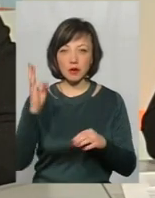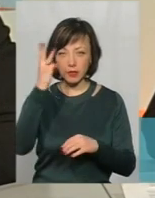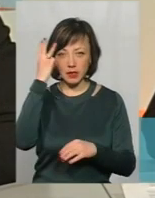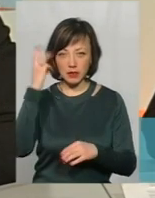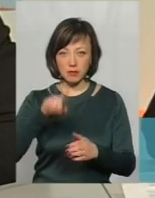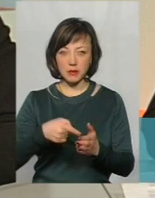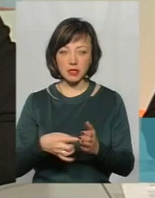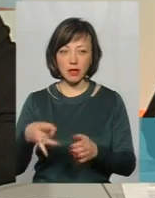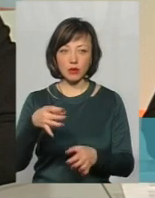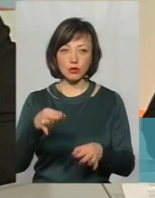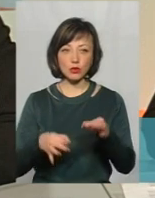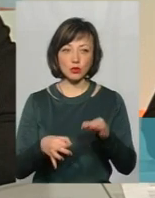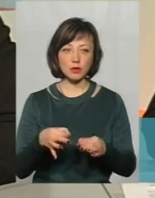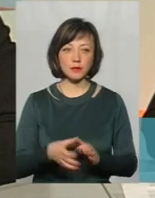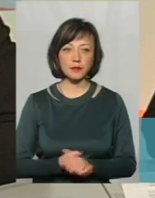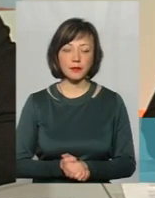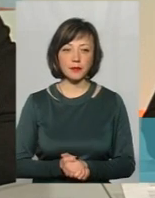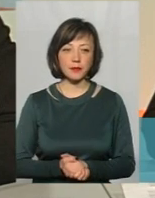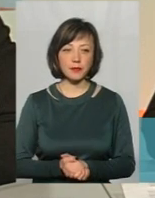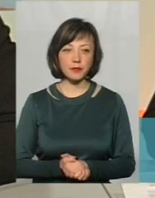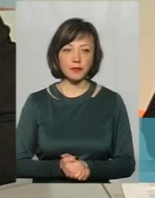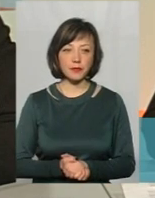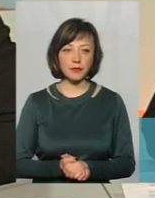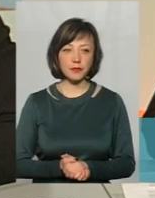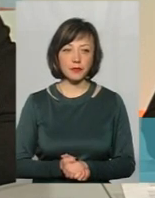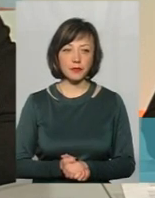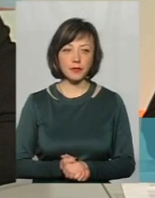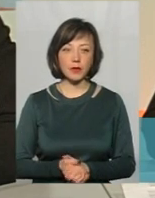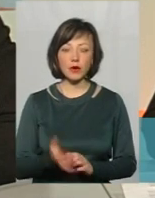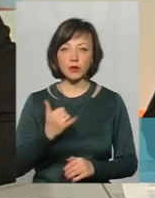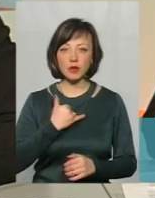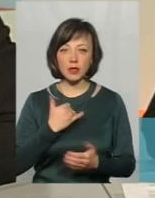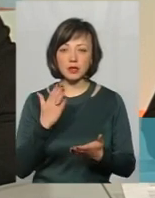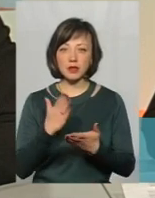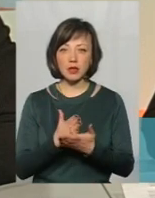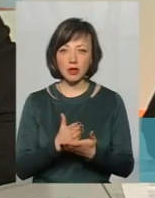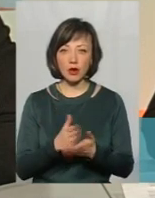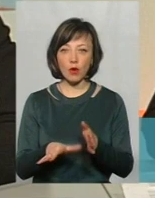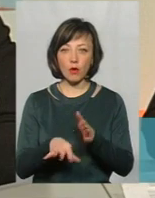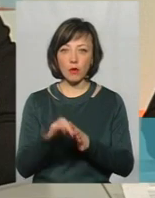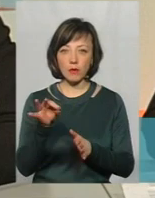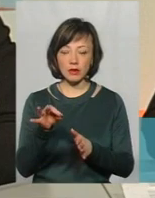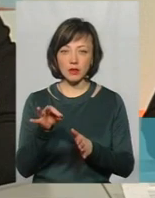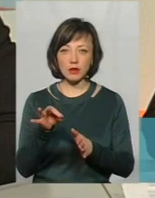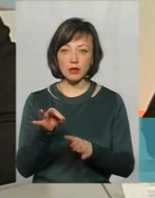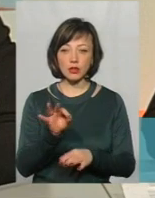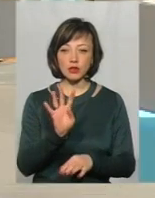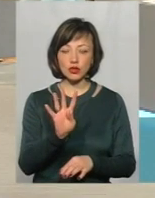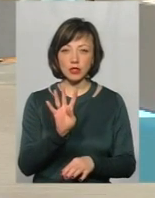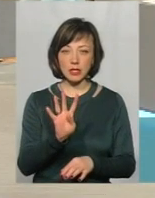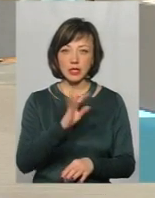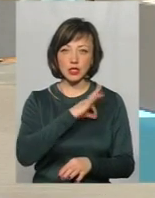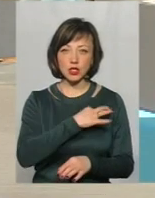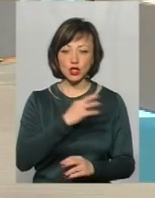міськрайонний суд. В нас зараз наразі обрано зборами судів чотири слідчих